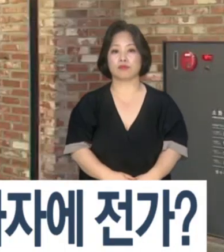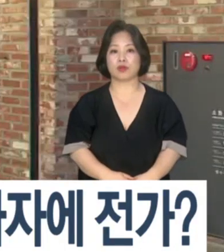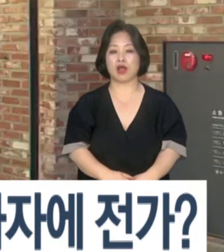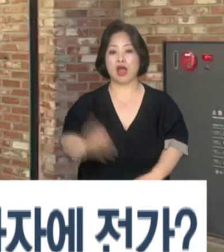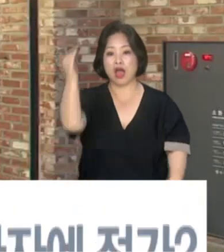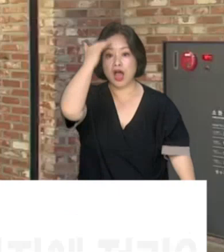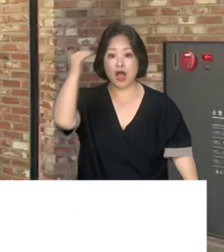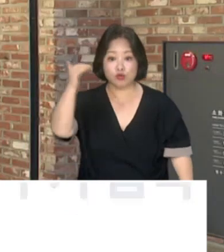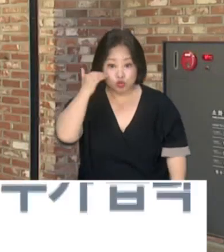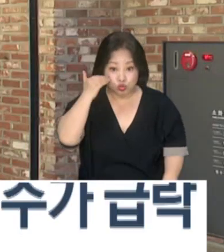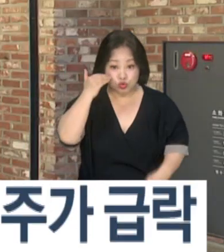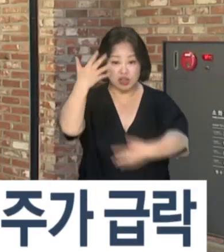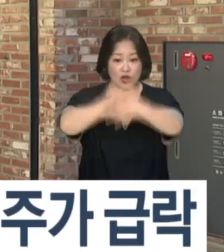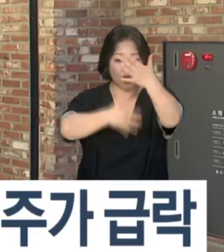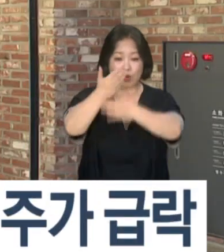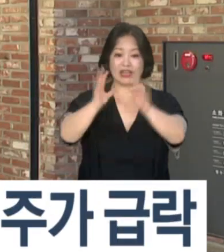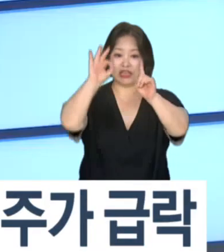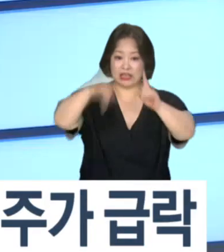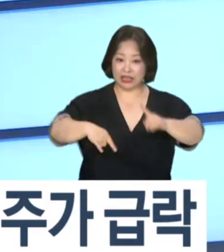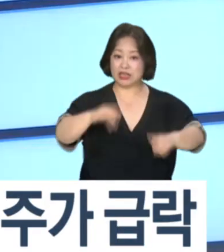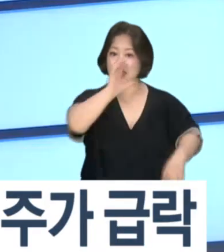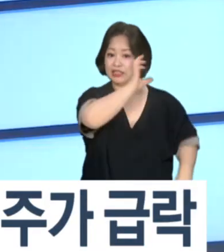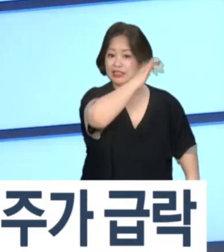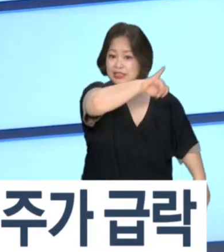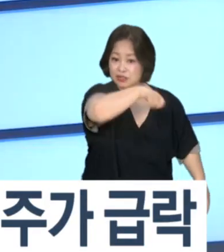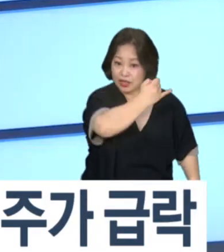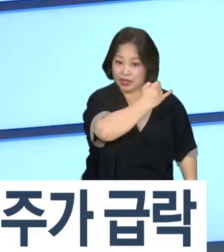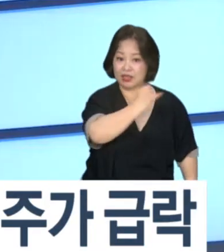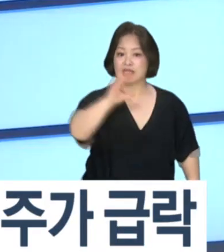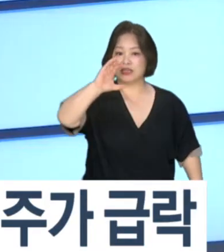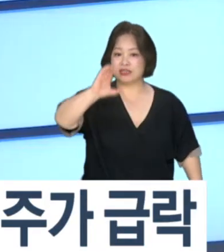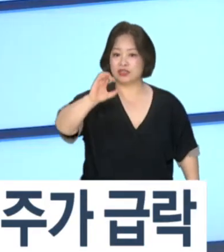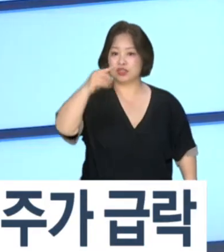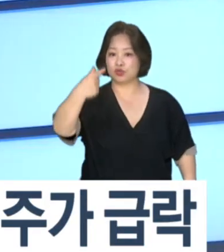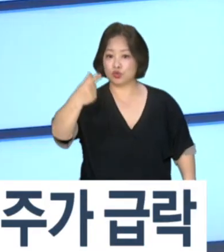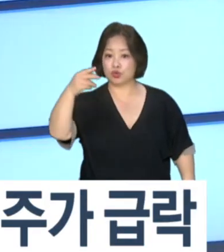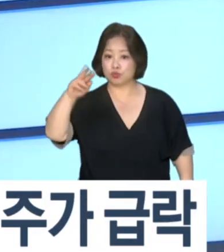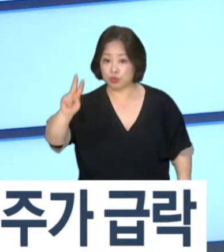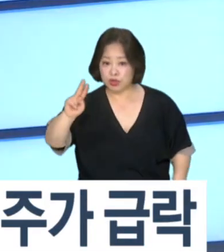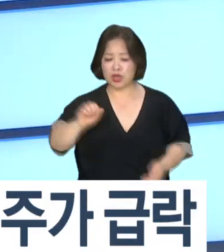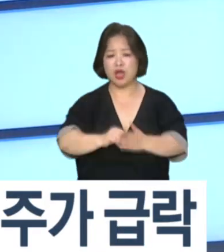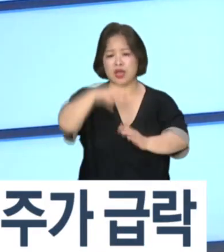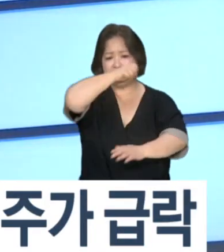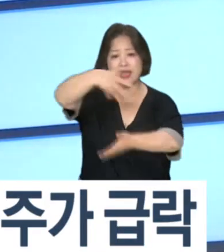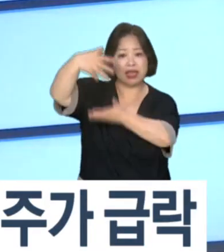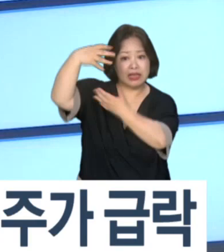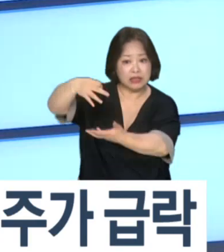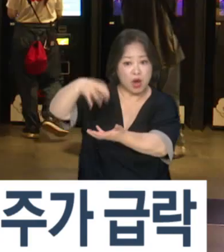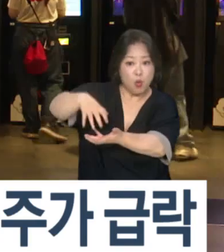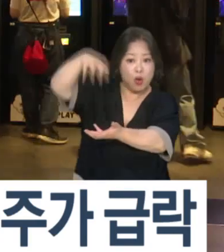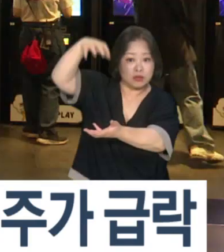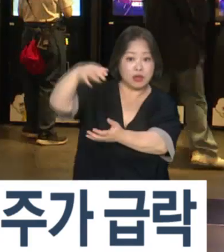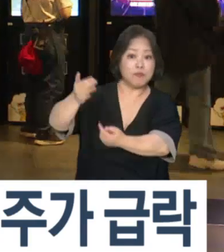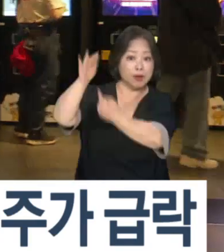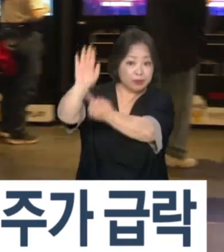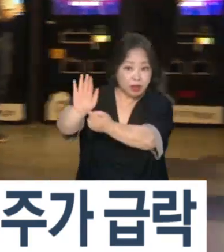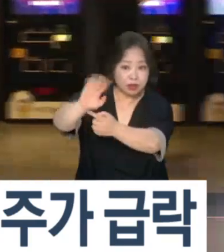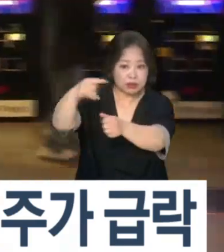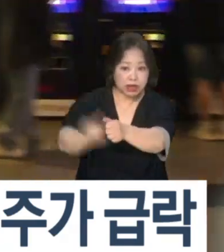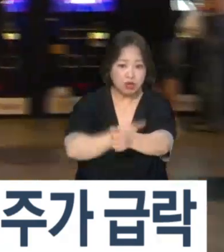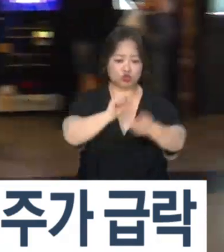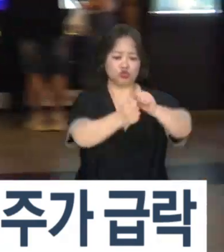국내 1위 영화관 운영사 CJCGB가 지난 20일 1조 원 규모의 자금 확충 계획을 발표하자 주가가